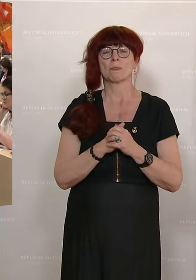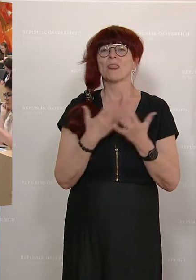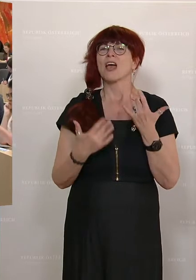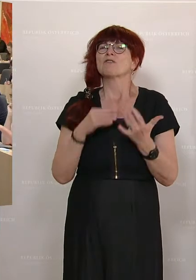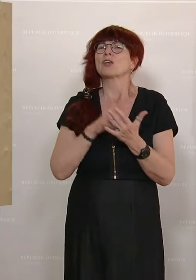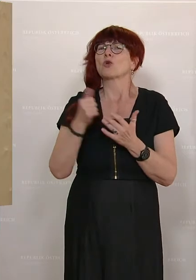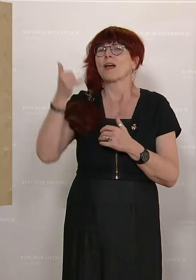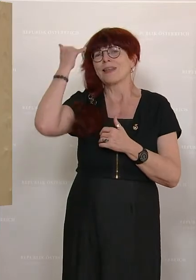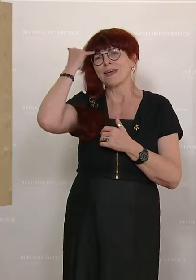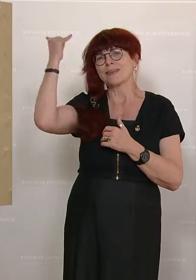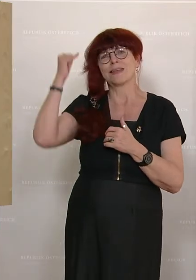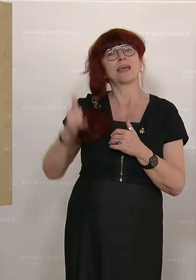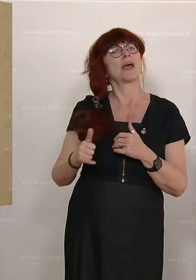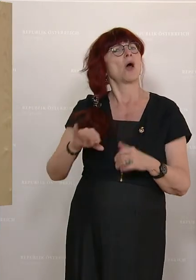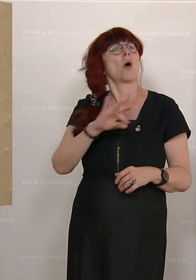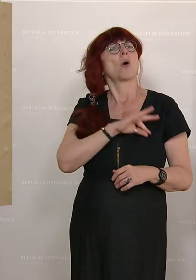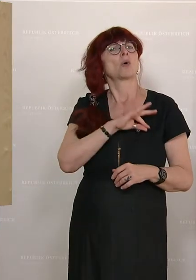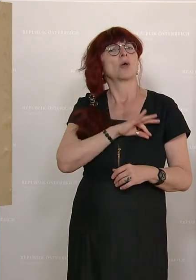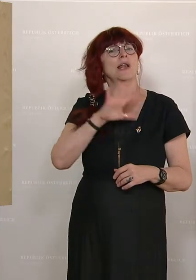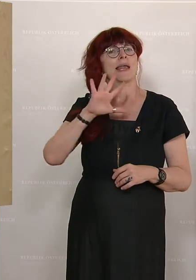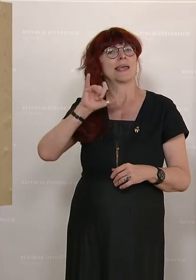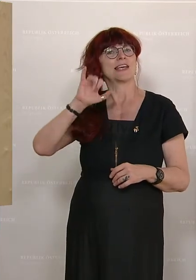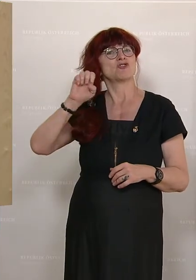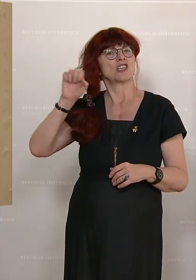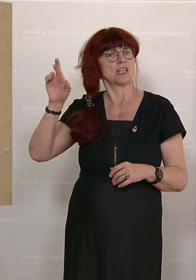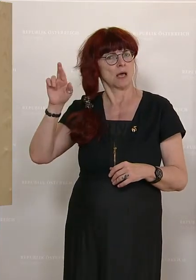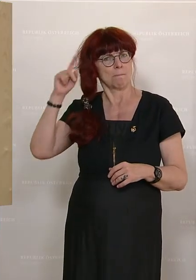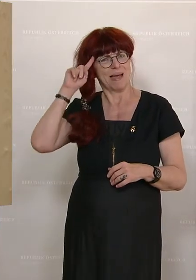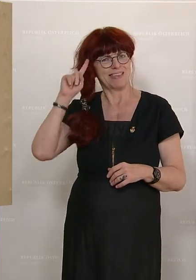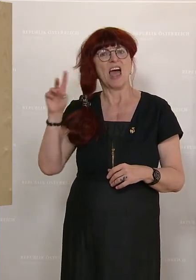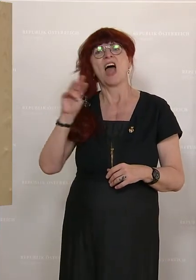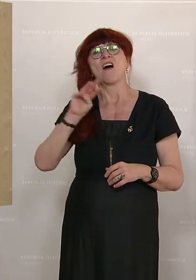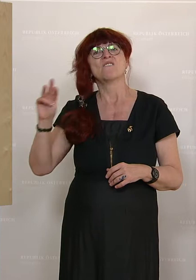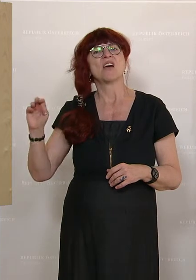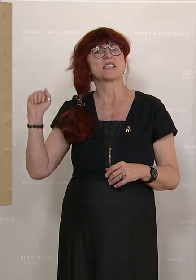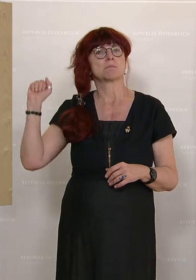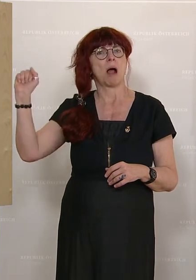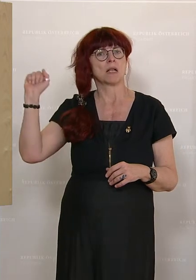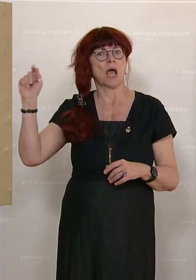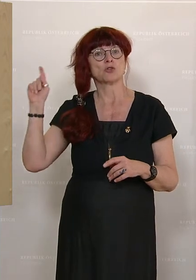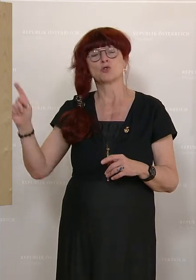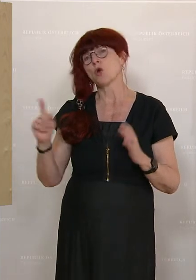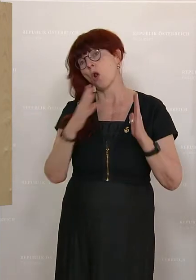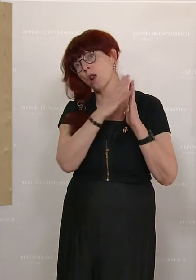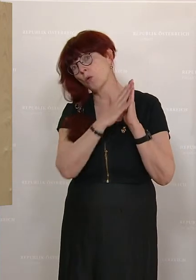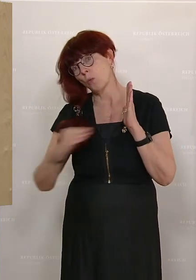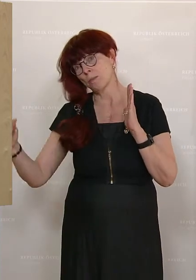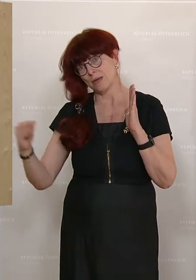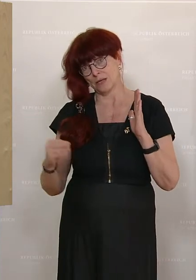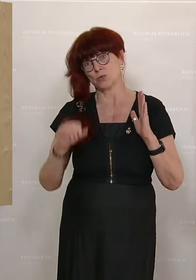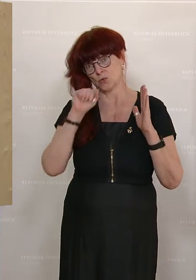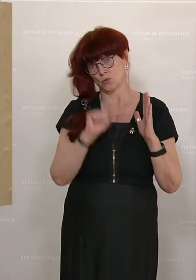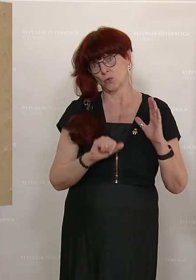Vielleicht noch einen Gedanken zum Kollegen Schieder, der meinte, der Westbalkan könnte ja auch sich dort von Südtirol eine Scheibe